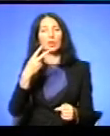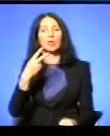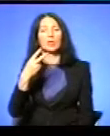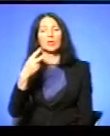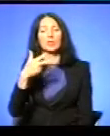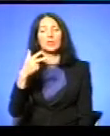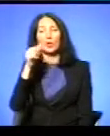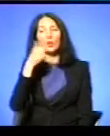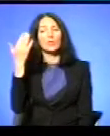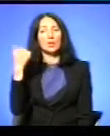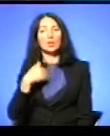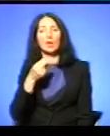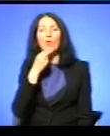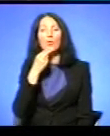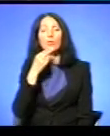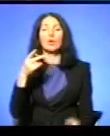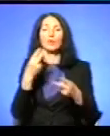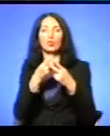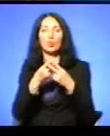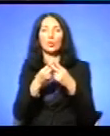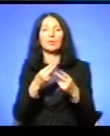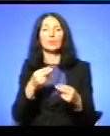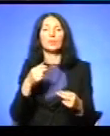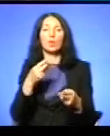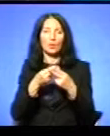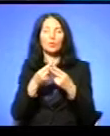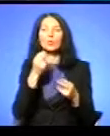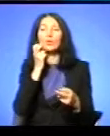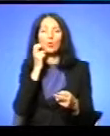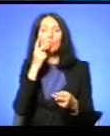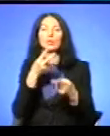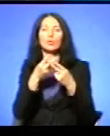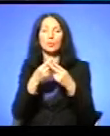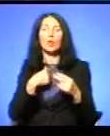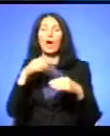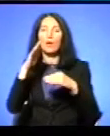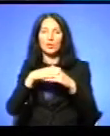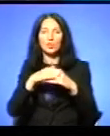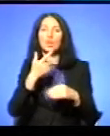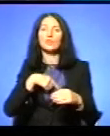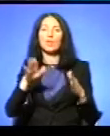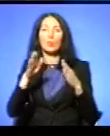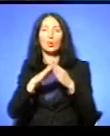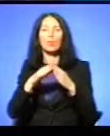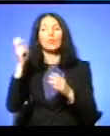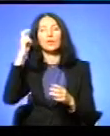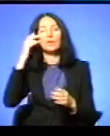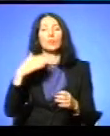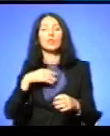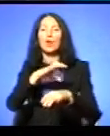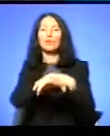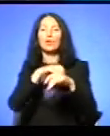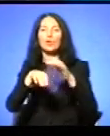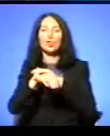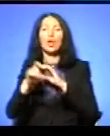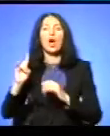в тюрмі в Пермі Паланду А вечеряв себе вдома в Києві Мене в наручниках літаком привезли до Києва і тут